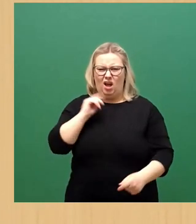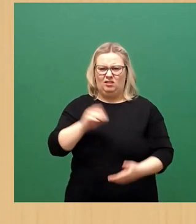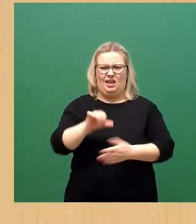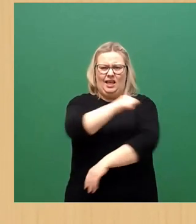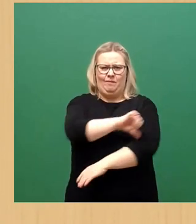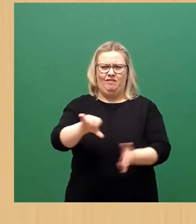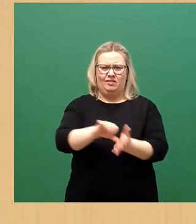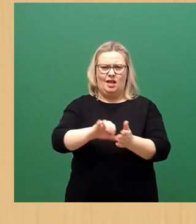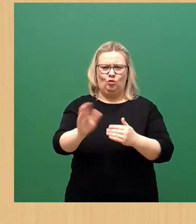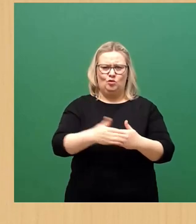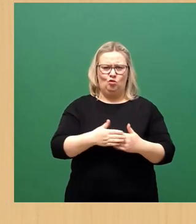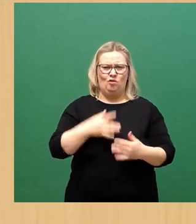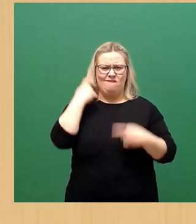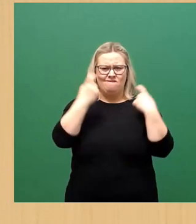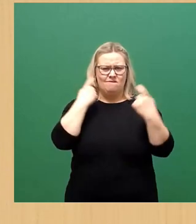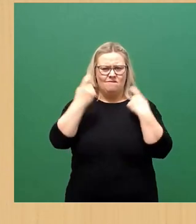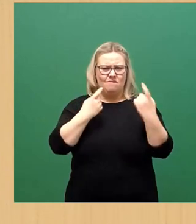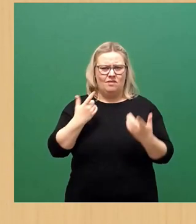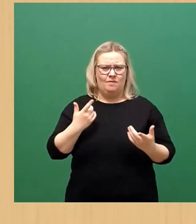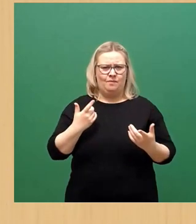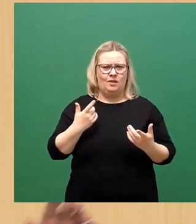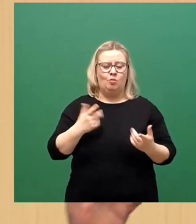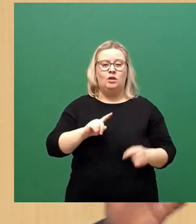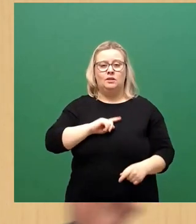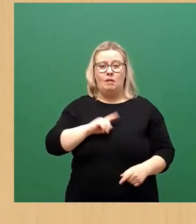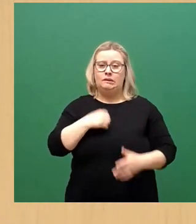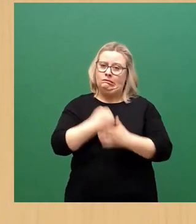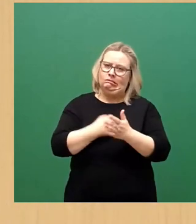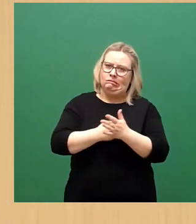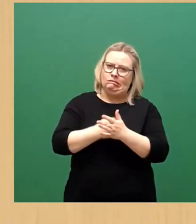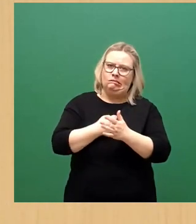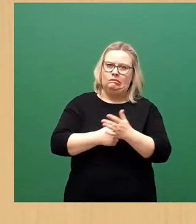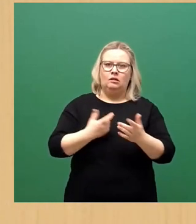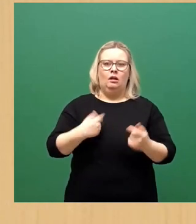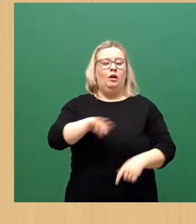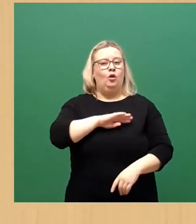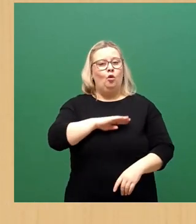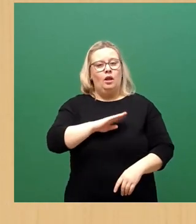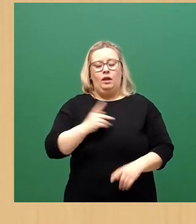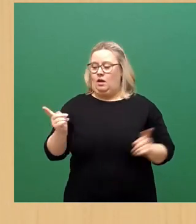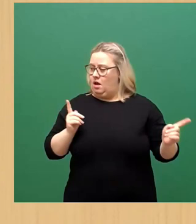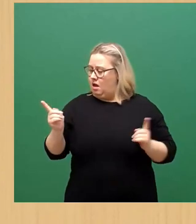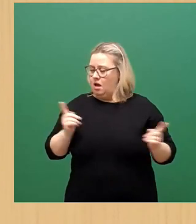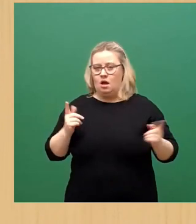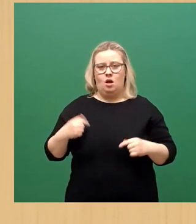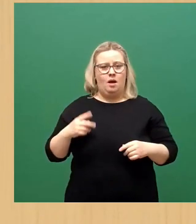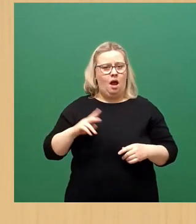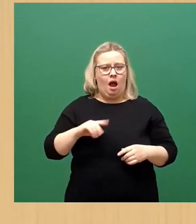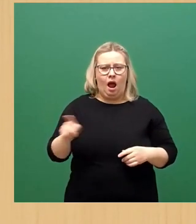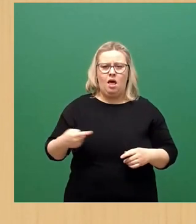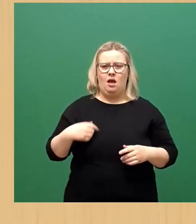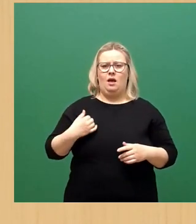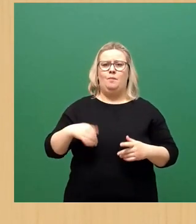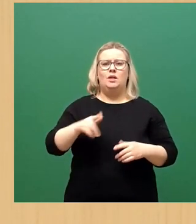Impfzentren. Dann haben wir uns massiv eingesetzt, Kollege Donhauser, Frau Dr. Kaufmann, haben uns mit dem DRK